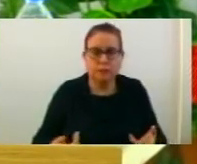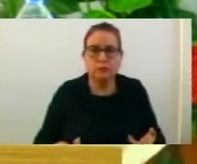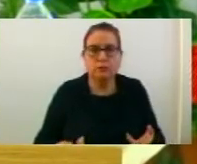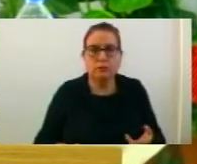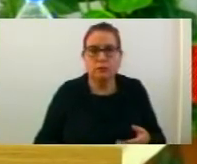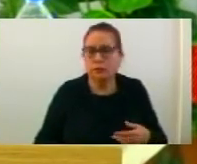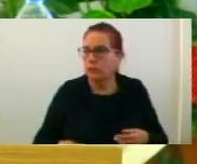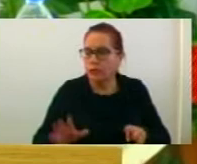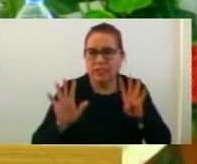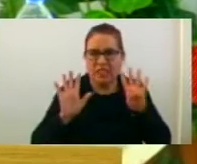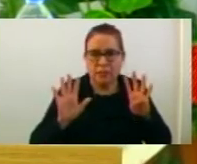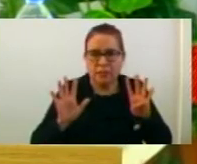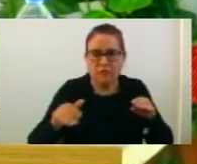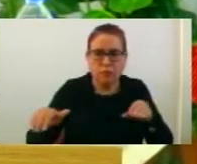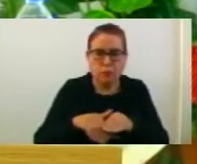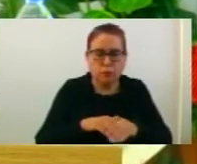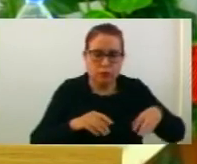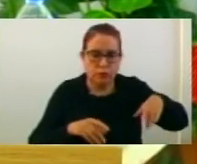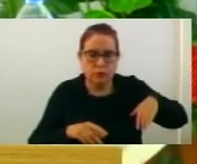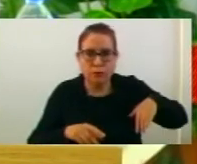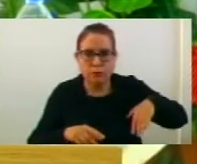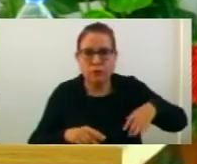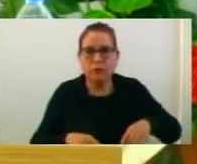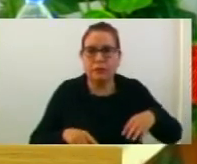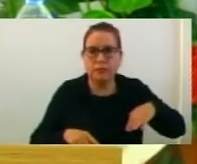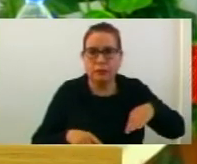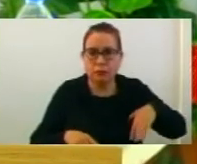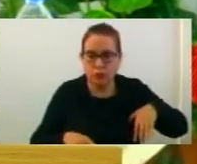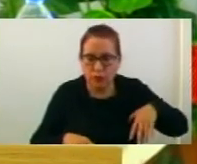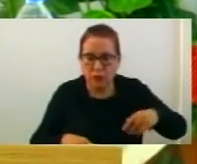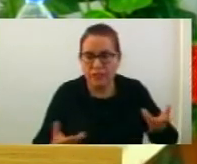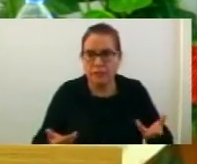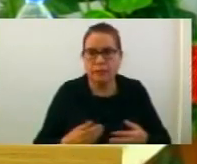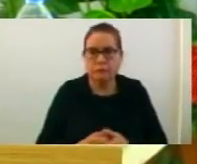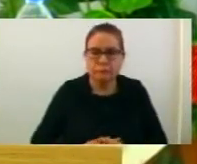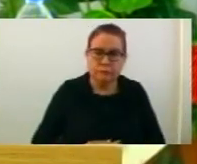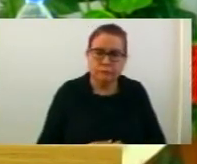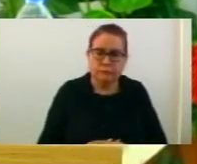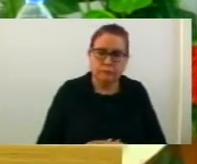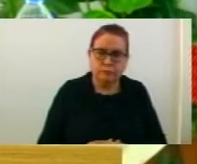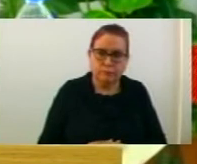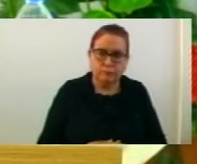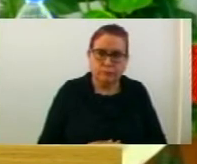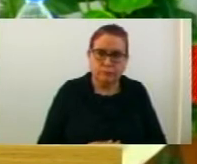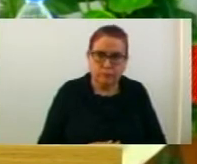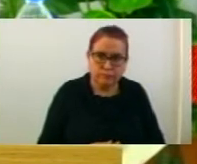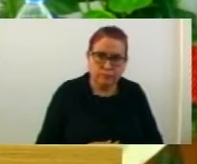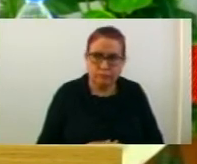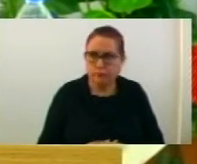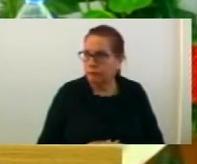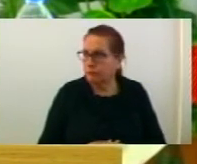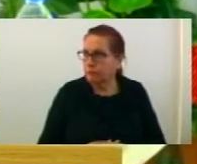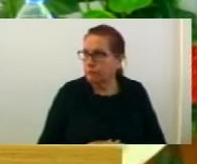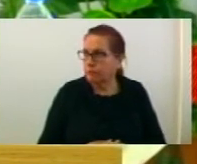върботени от локалната устна библиотеката, 9 върботени отидва в